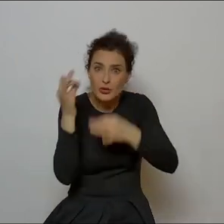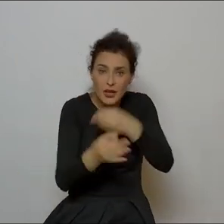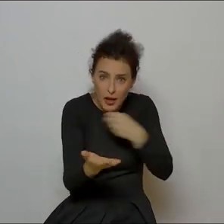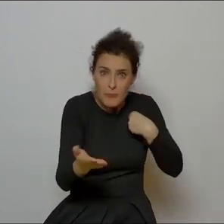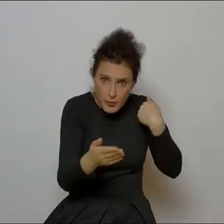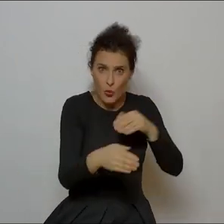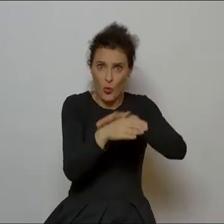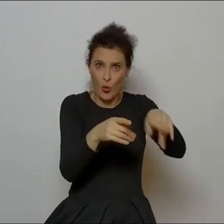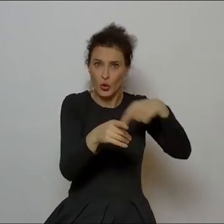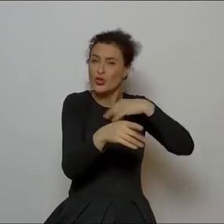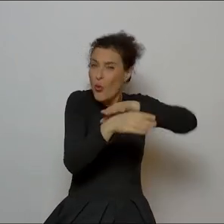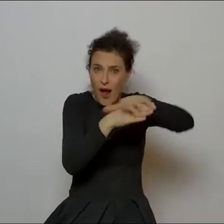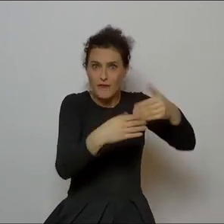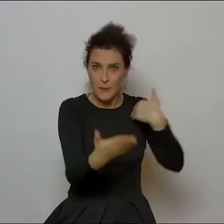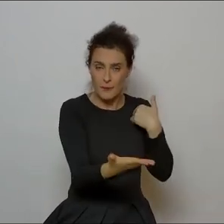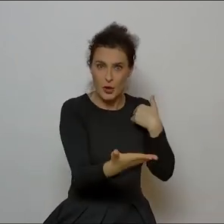piosenki.